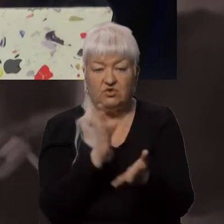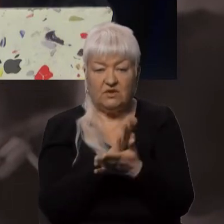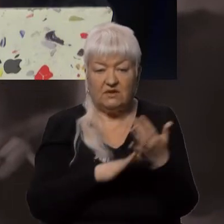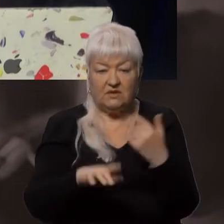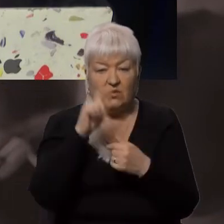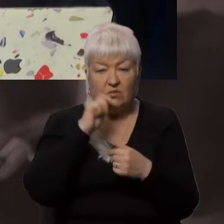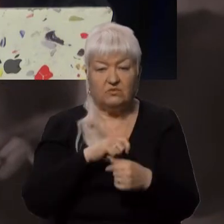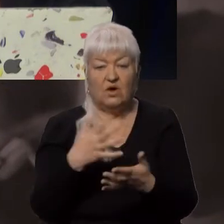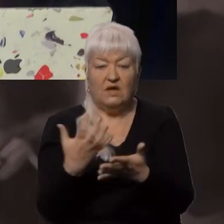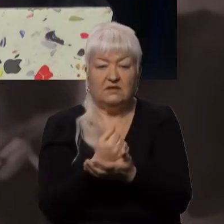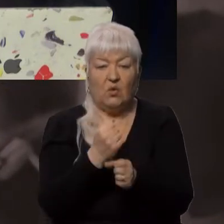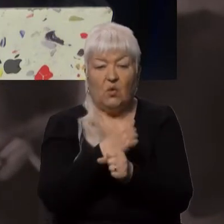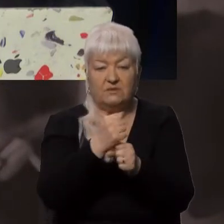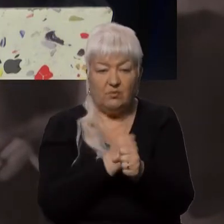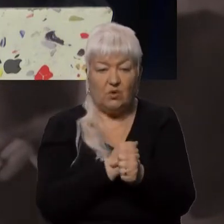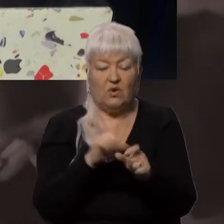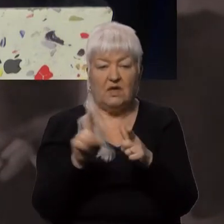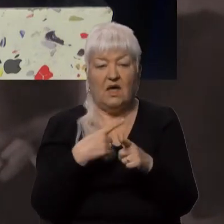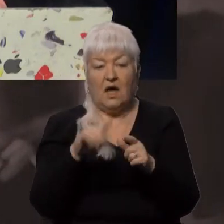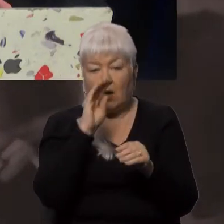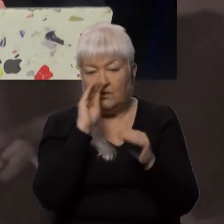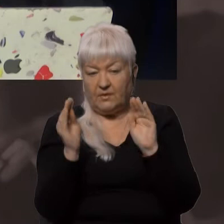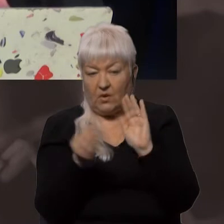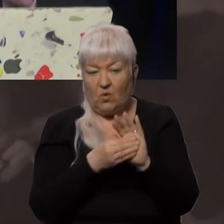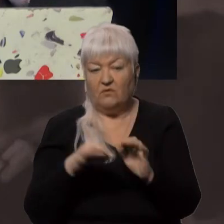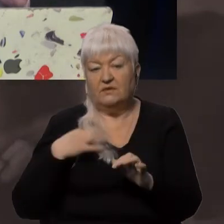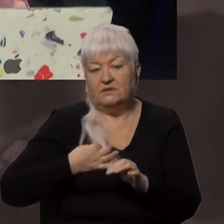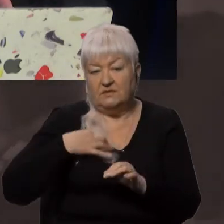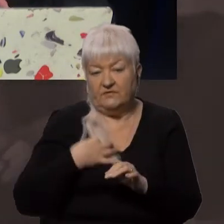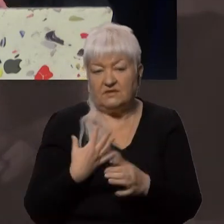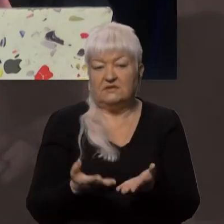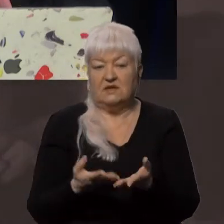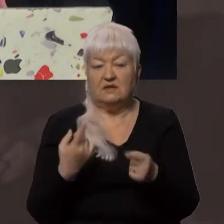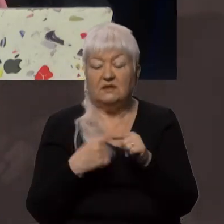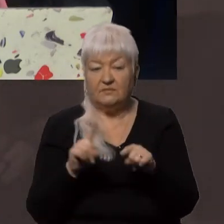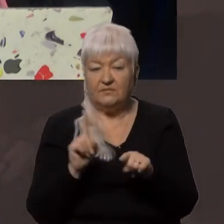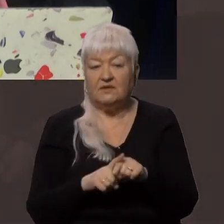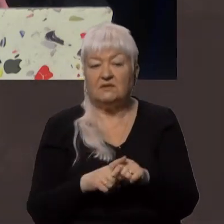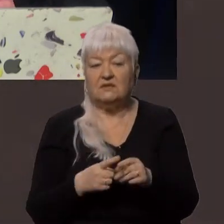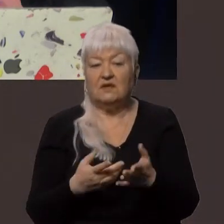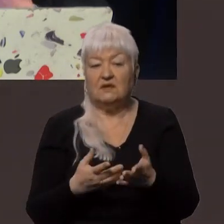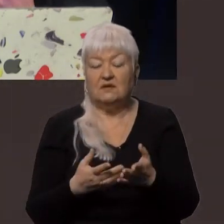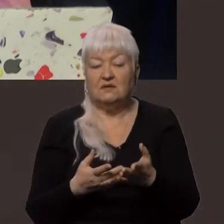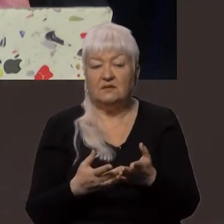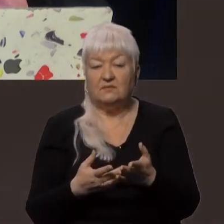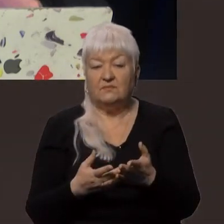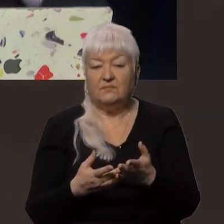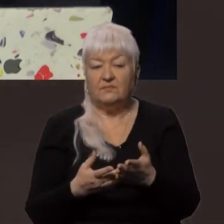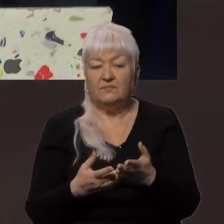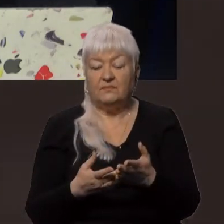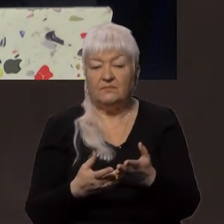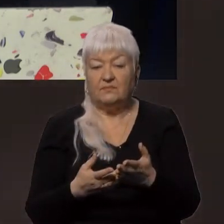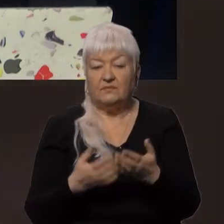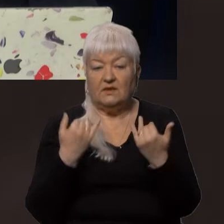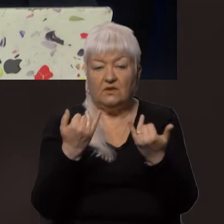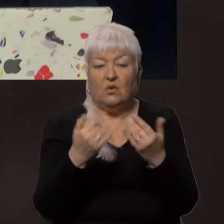знаходили зброю або переховувалися диверсанти. Скажіть, от в цей жест, на вашу думку, наскільки ви можете тут